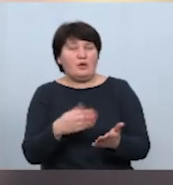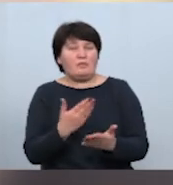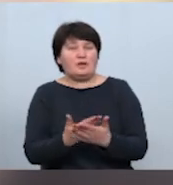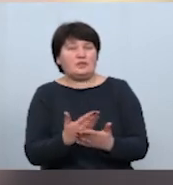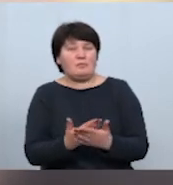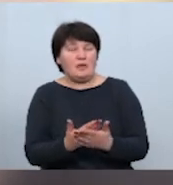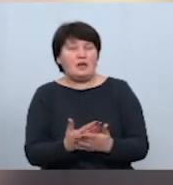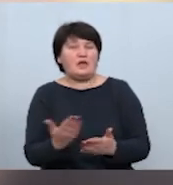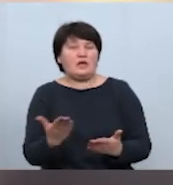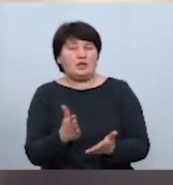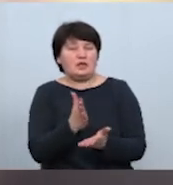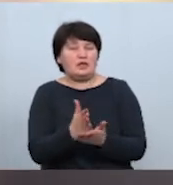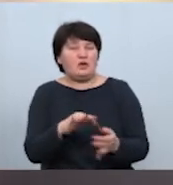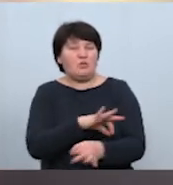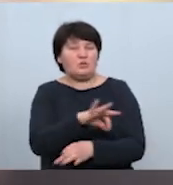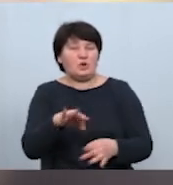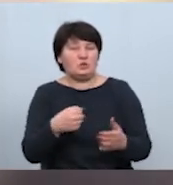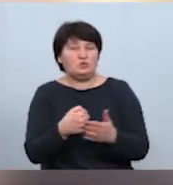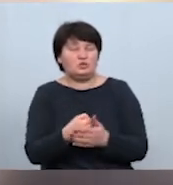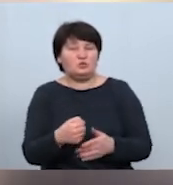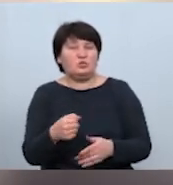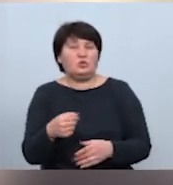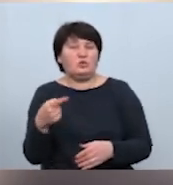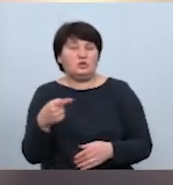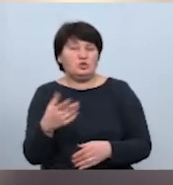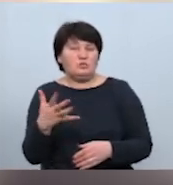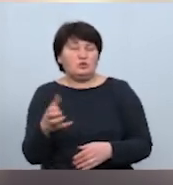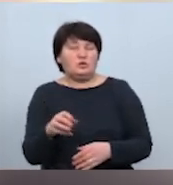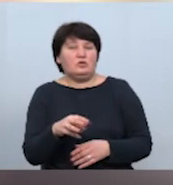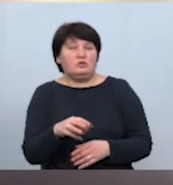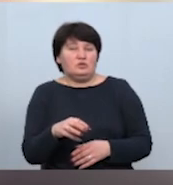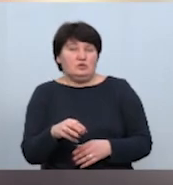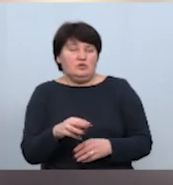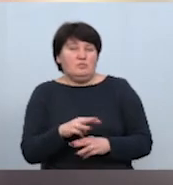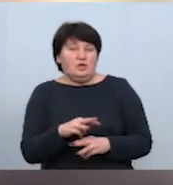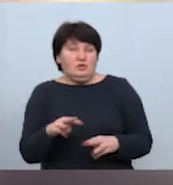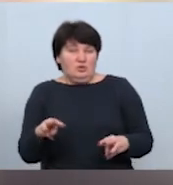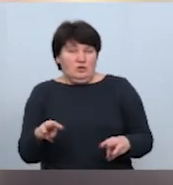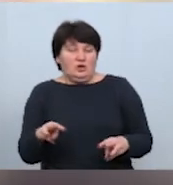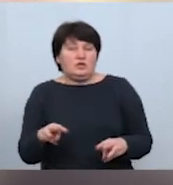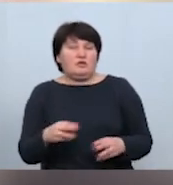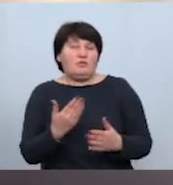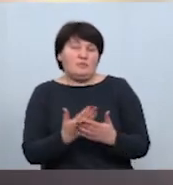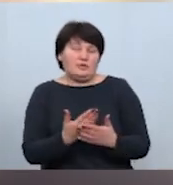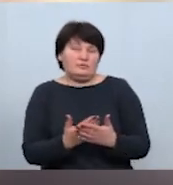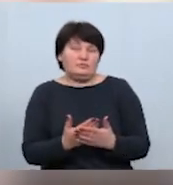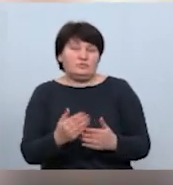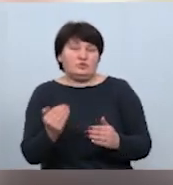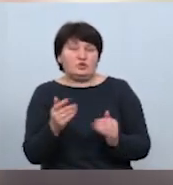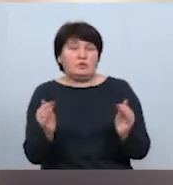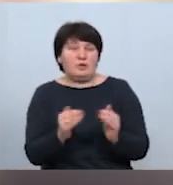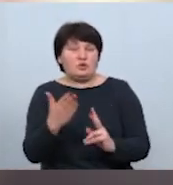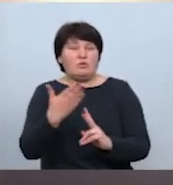передбачений проєктом, тобто до півтора мільйони. Ми десь визначили, що нам десь трошки менше половини